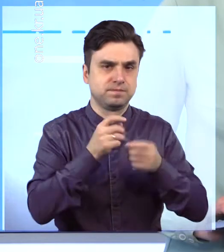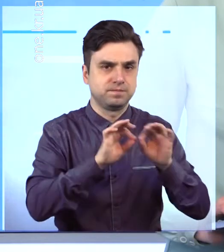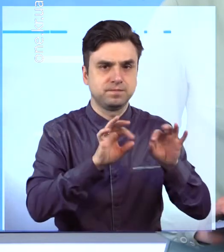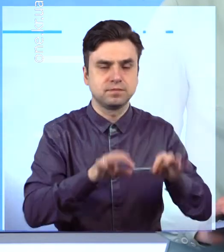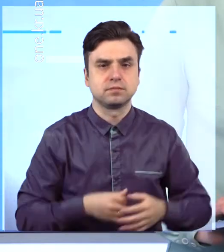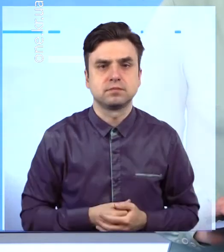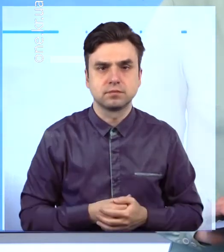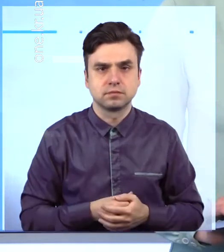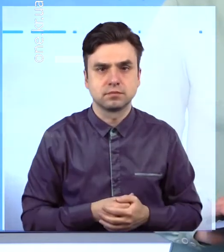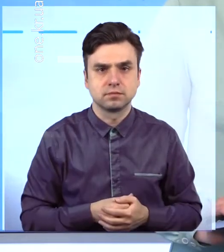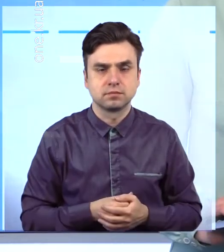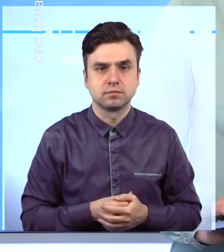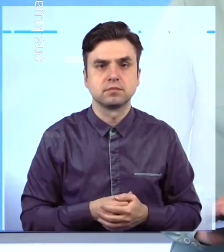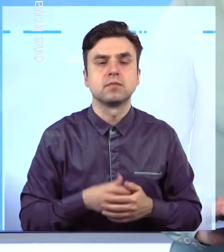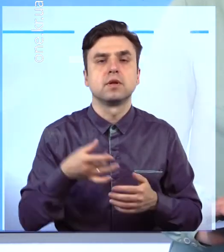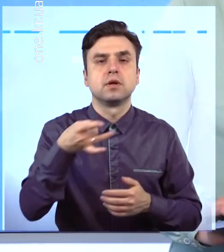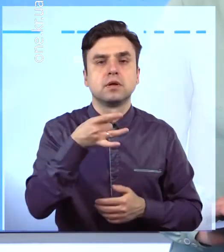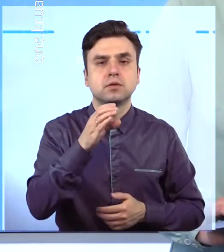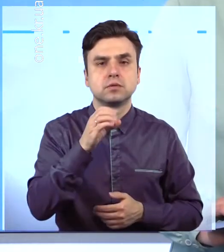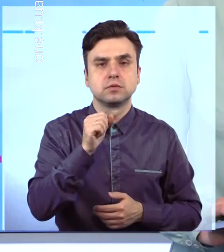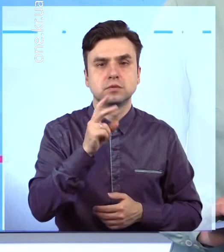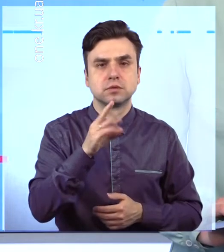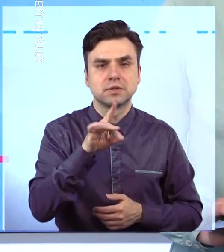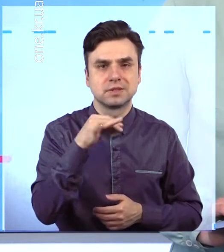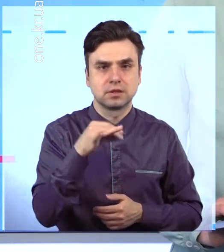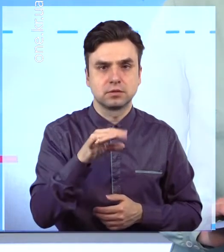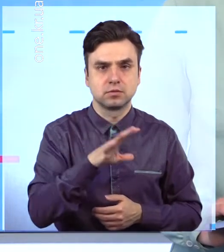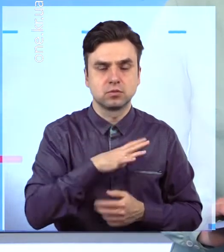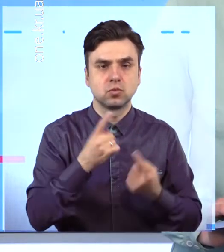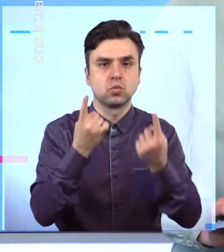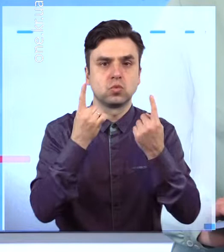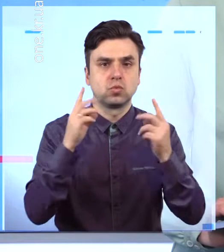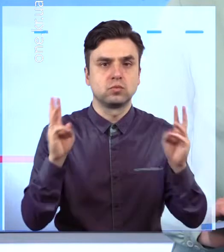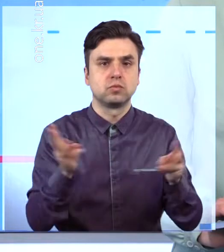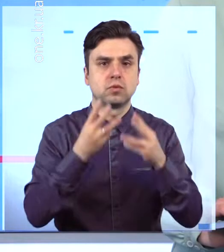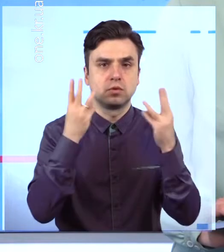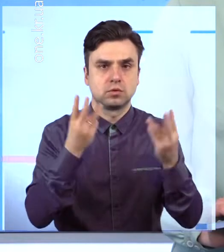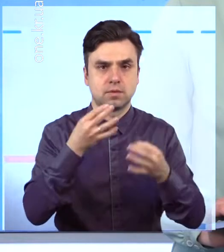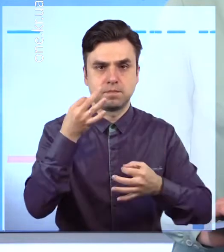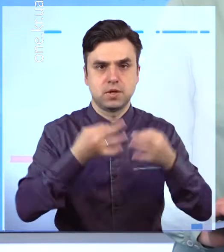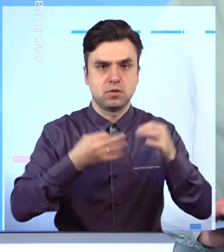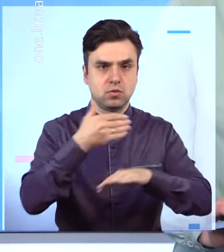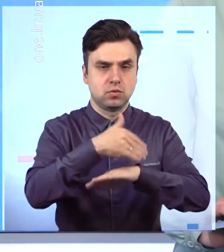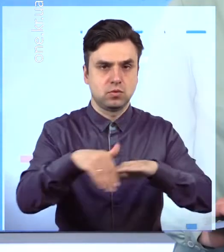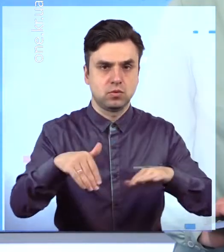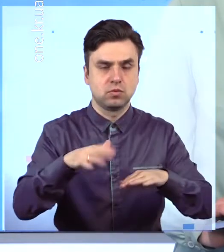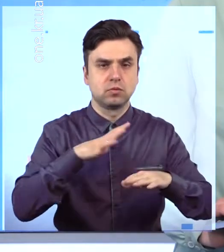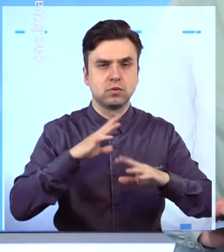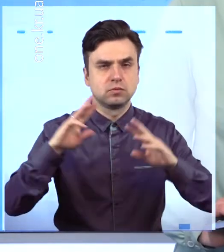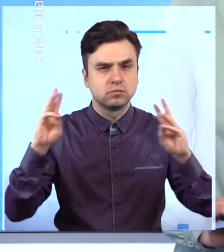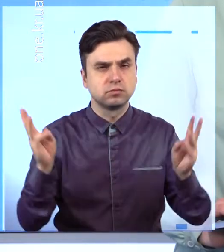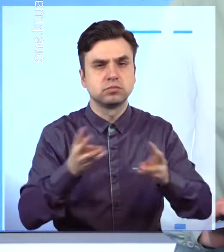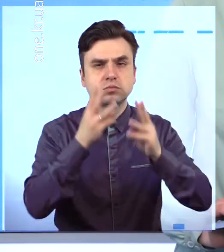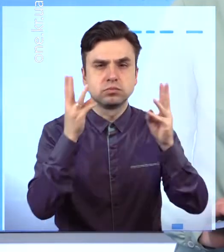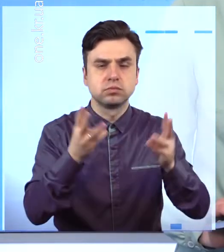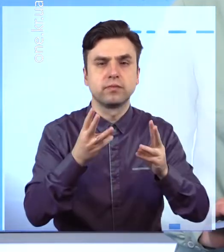Дістався до заправки та приватних будинків. У Саксаганському районі трапилась масштабна пожежа в екосистемі. Полум'я у двох місцях